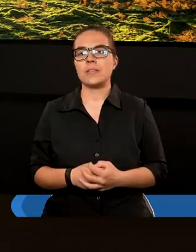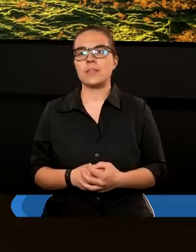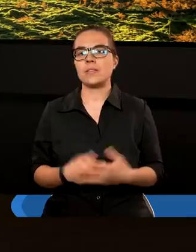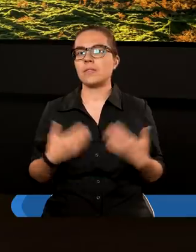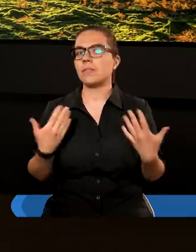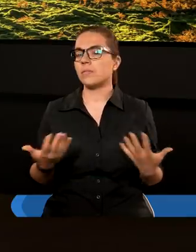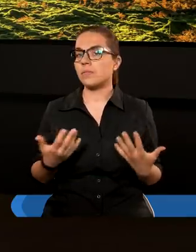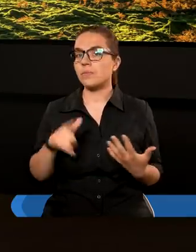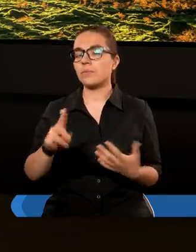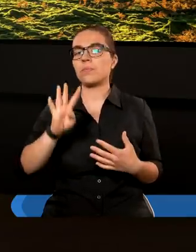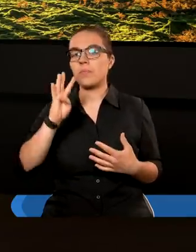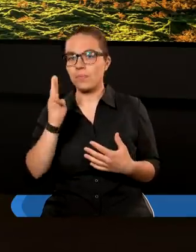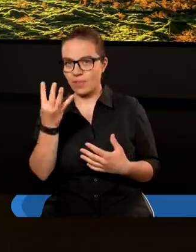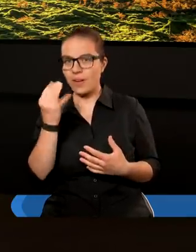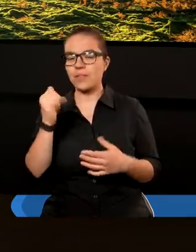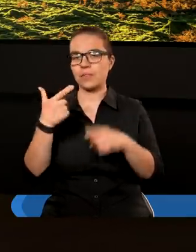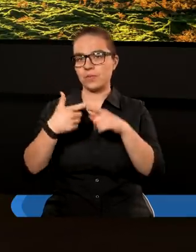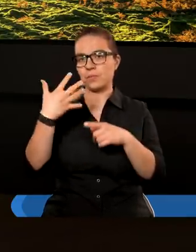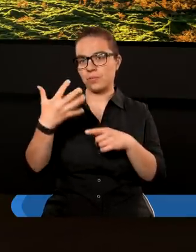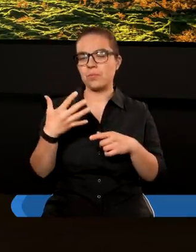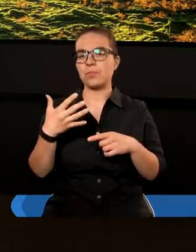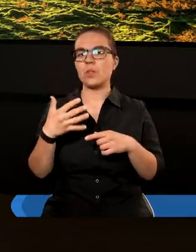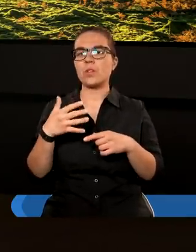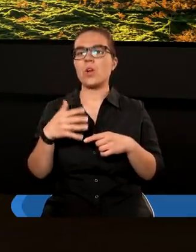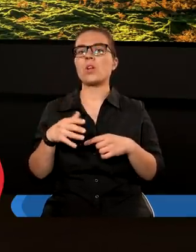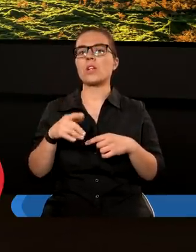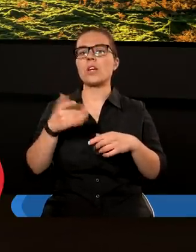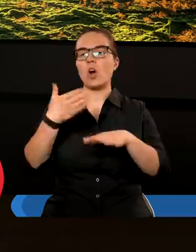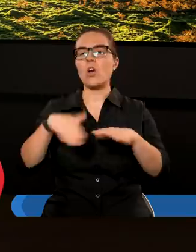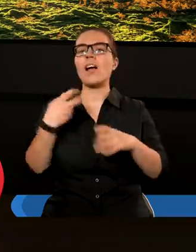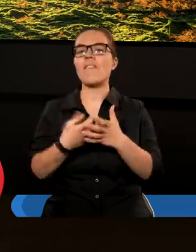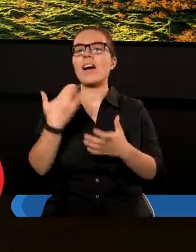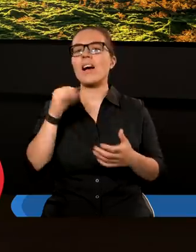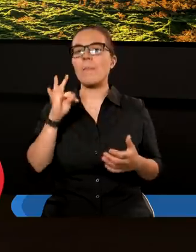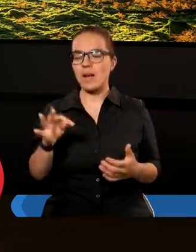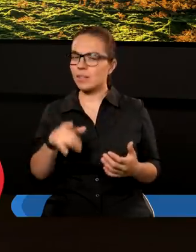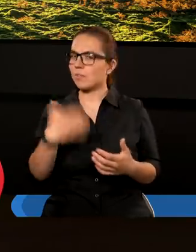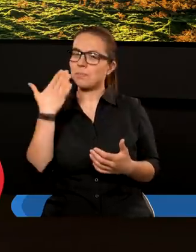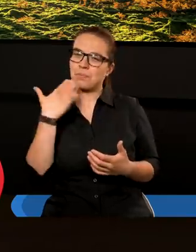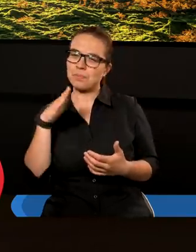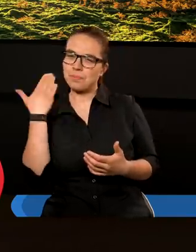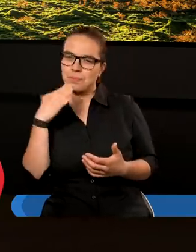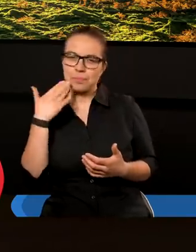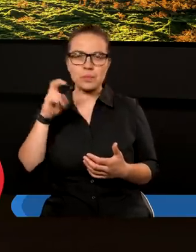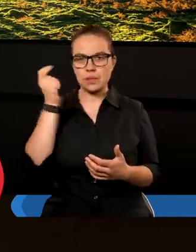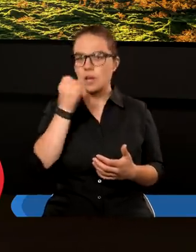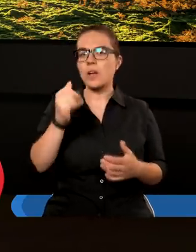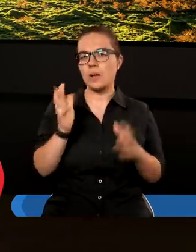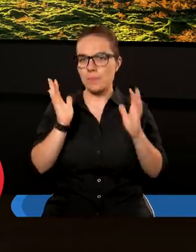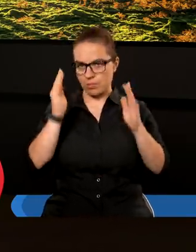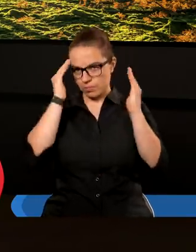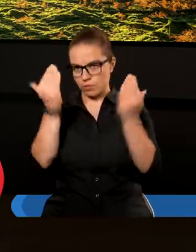Tak, 24 i 25 rozdział Ewangelii Mateusza to te fragmenty, które teraz szczególnie skupią naszą uwagę.